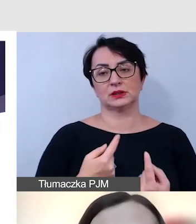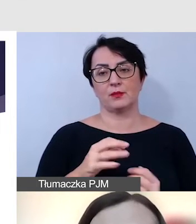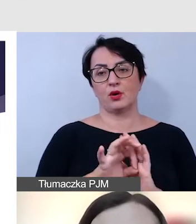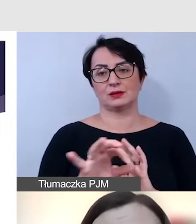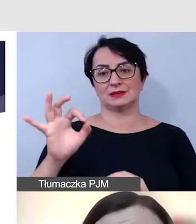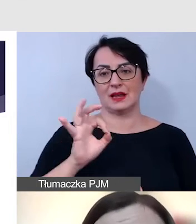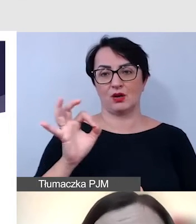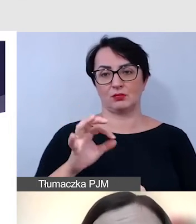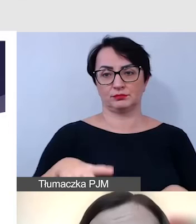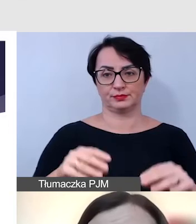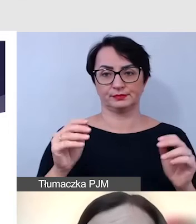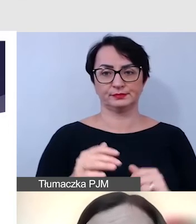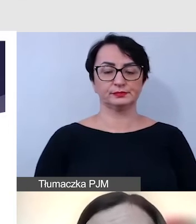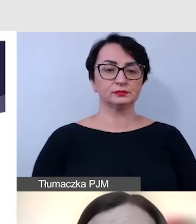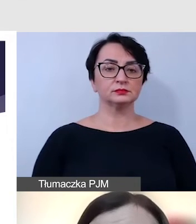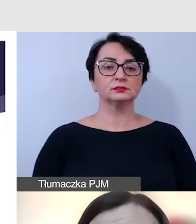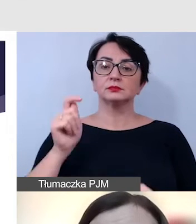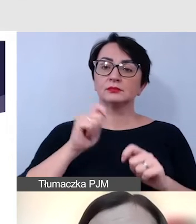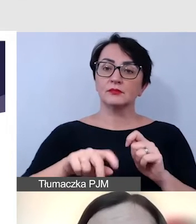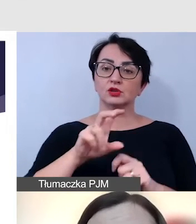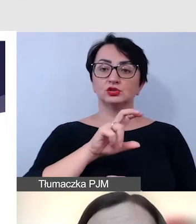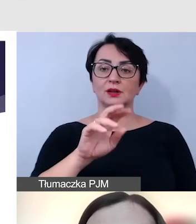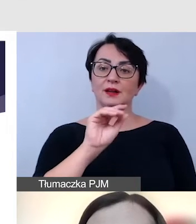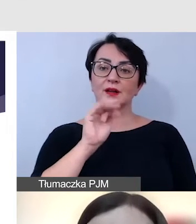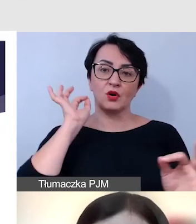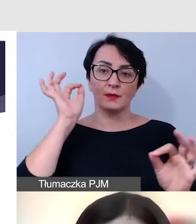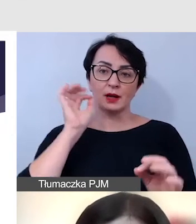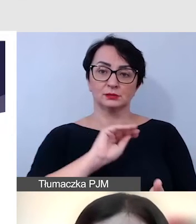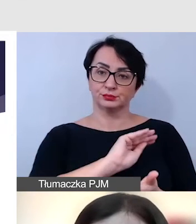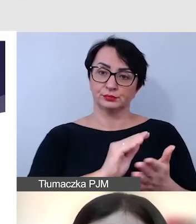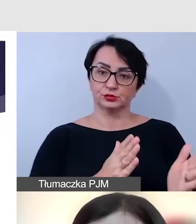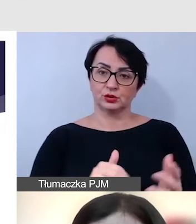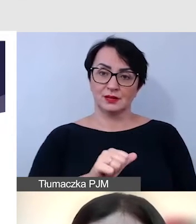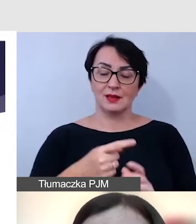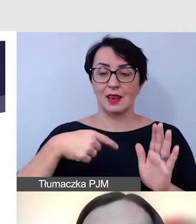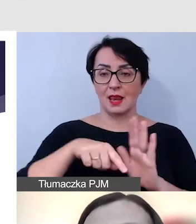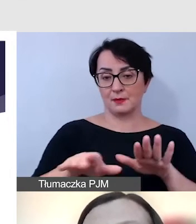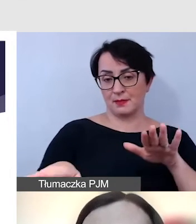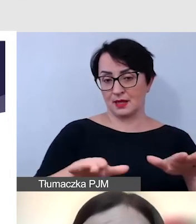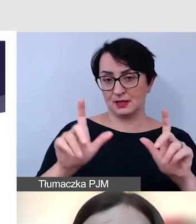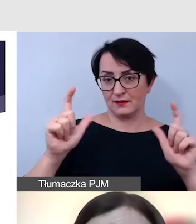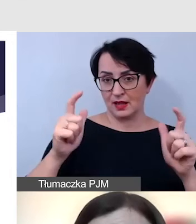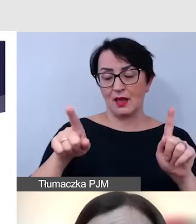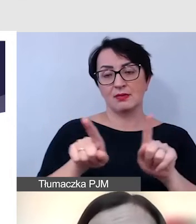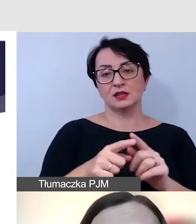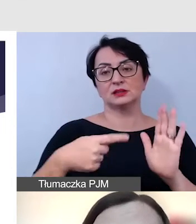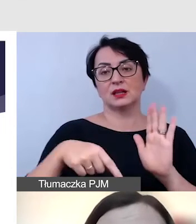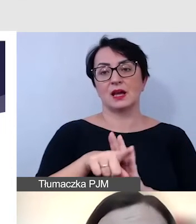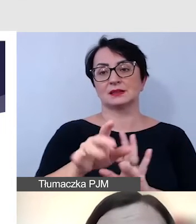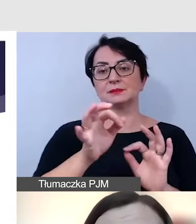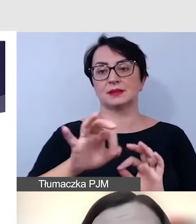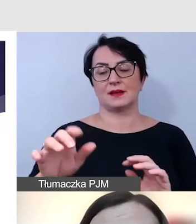zera. Sprawdzamy, czy taka informacja została opracowana dla miejsca wydarzenia i dla samego wydarzenia.